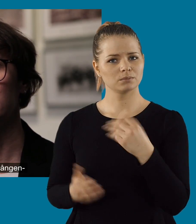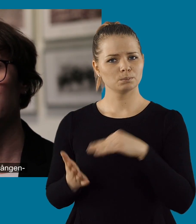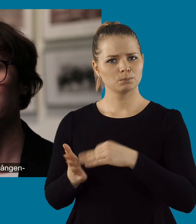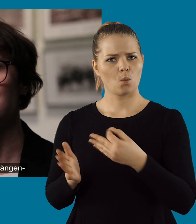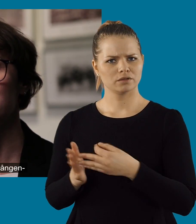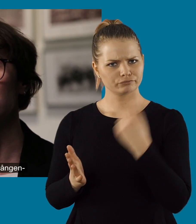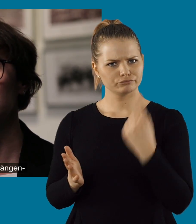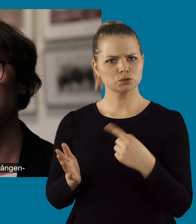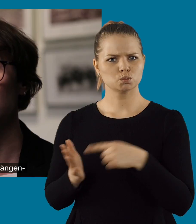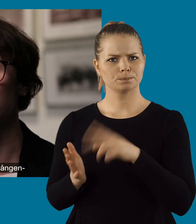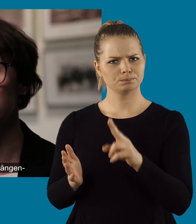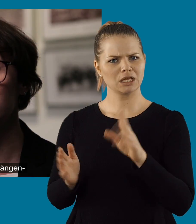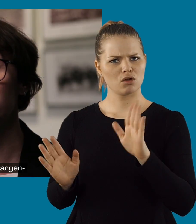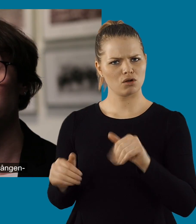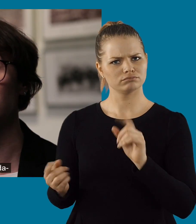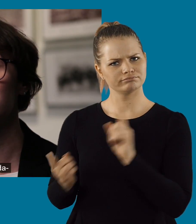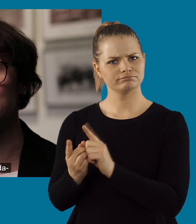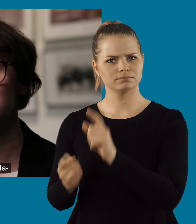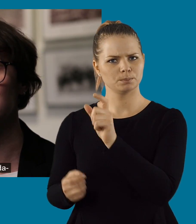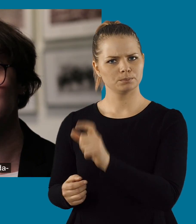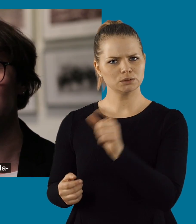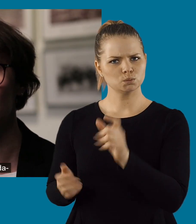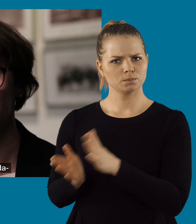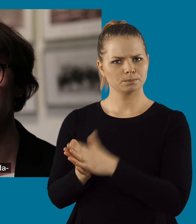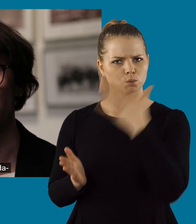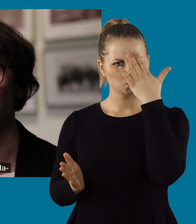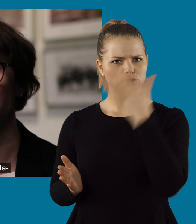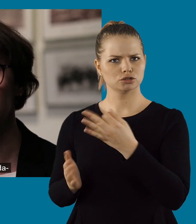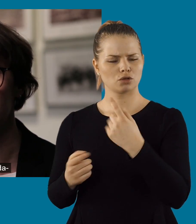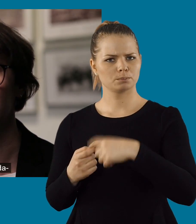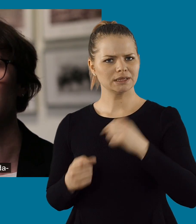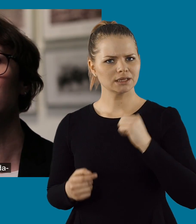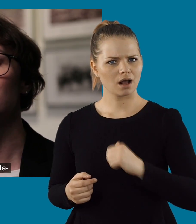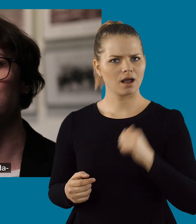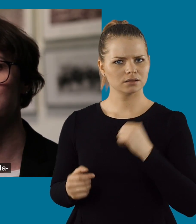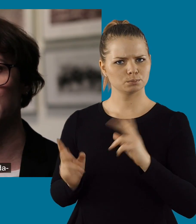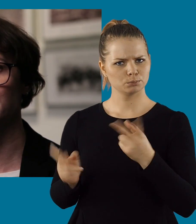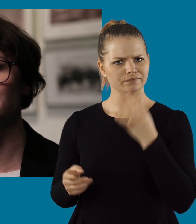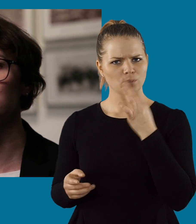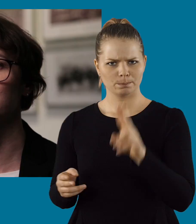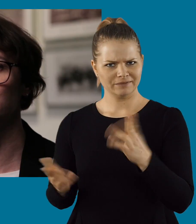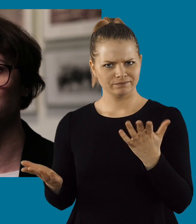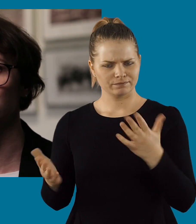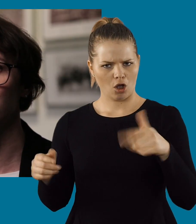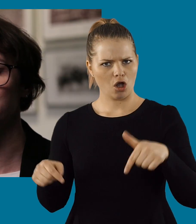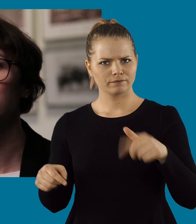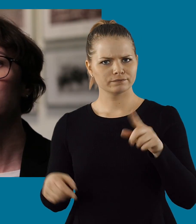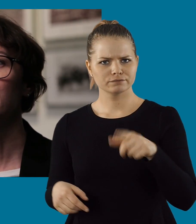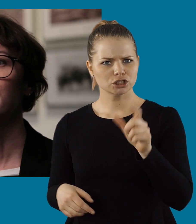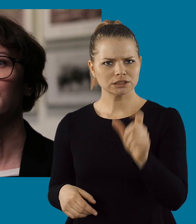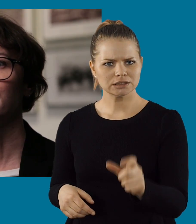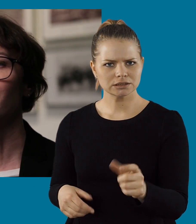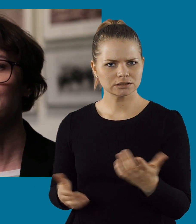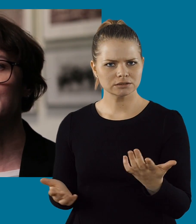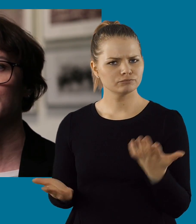där man för första gången verkligen har vänt sig till de som är berörda och frågat, de som har kunskapen